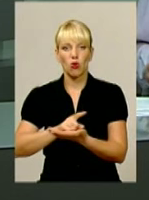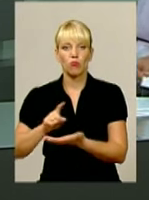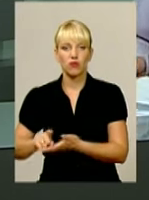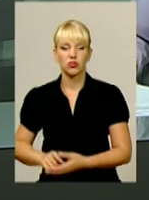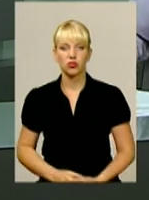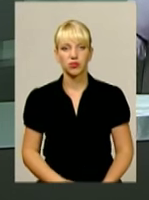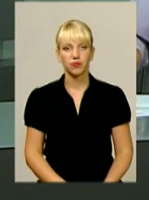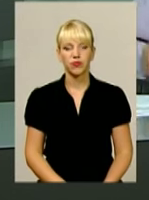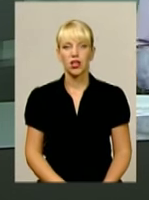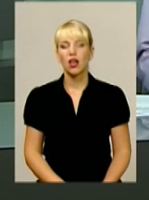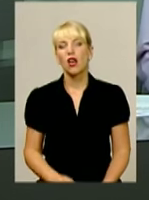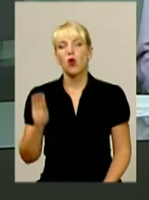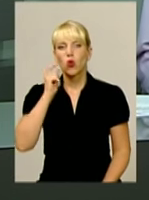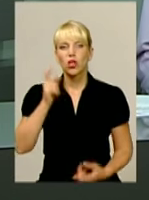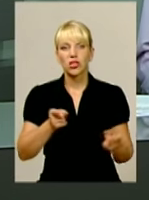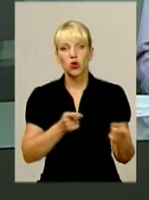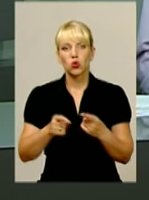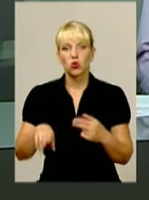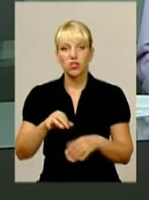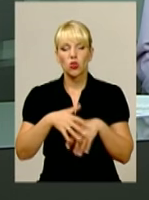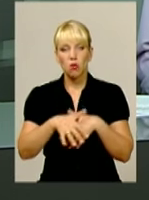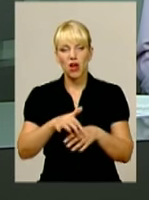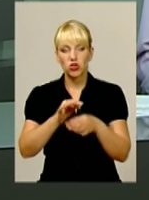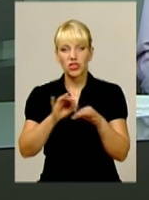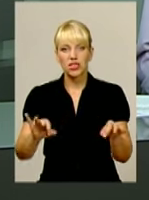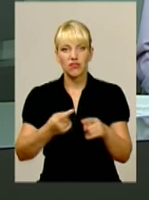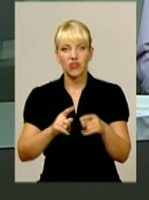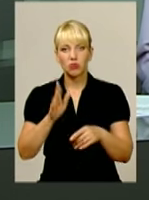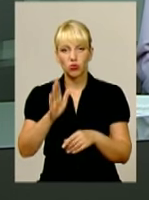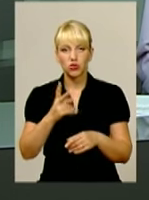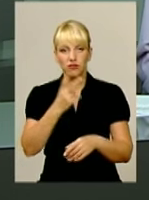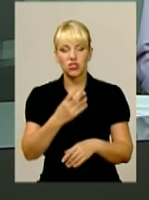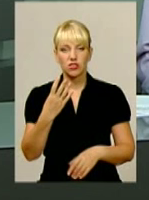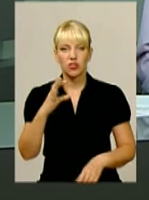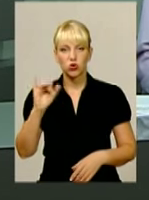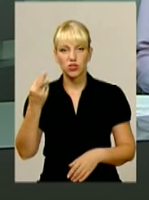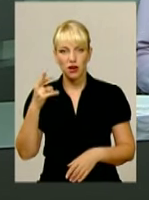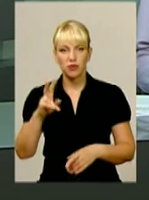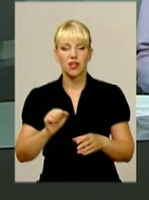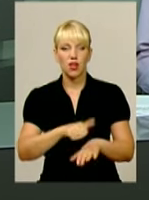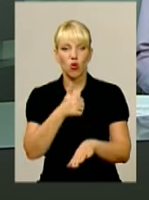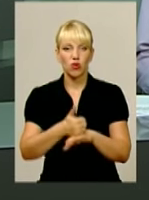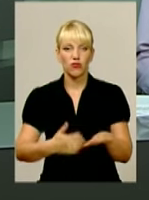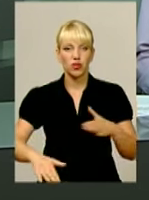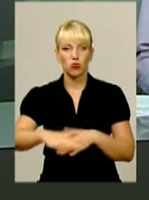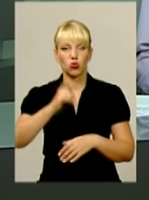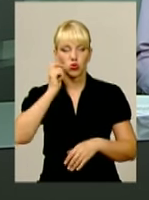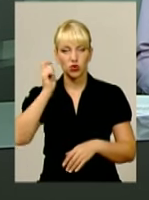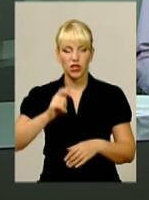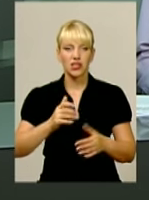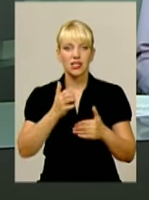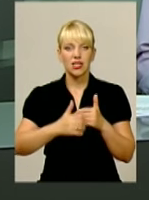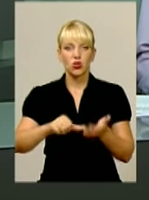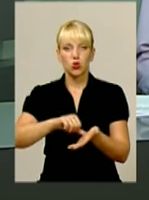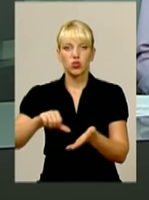Україна готується до маршу незалежності. Він відбудеться 24 серпня на головній площі країни. Серед